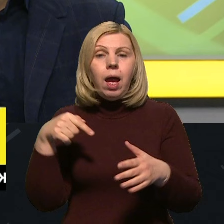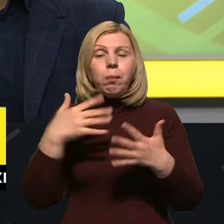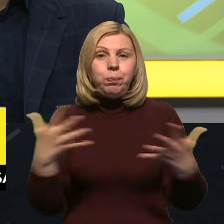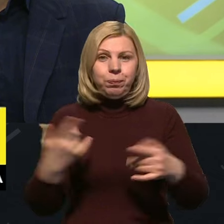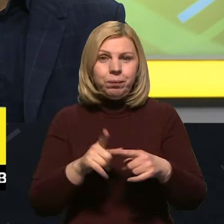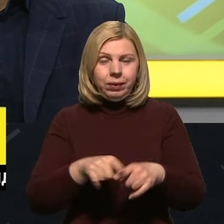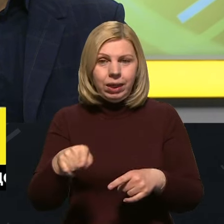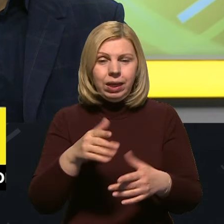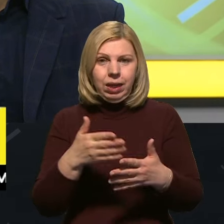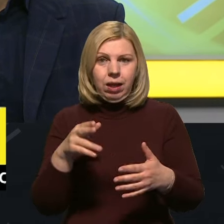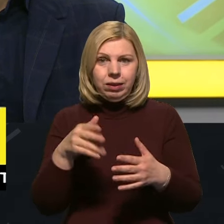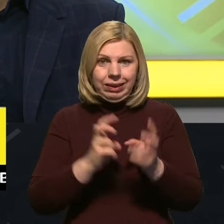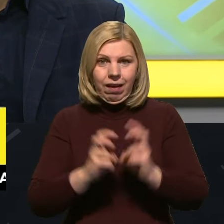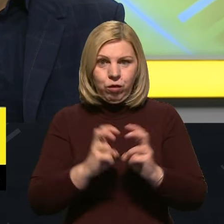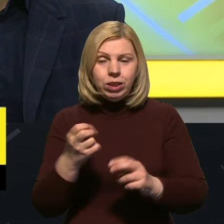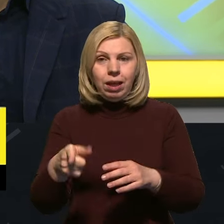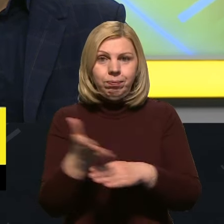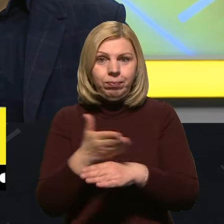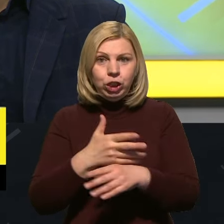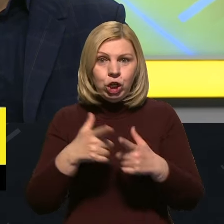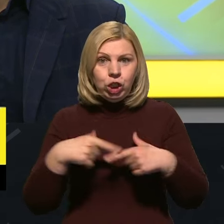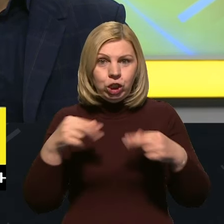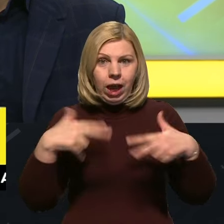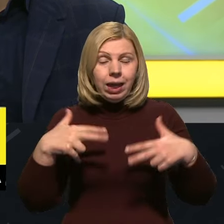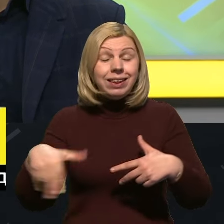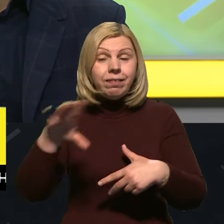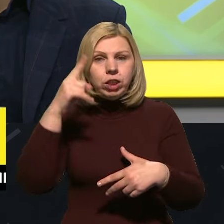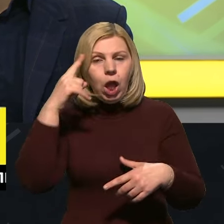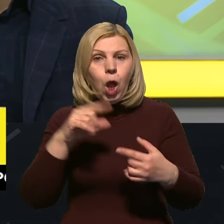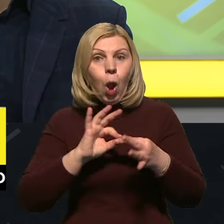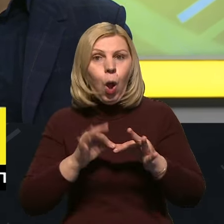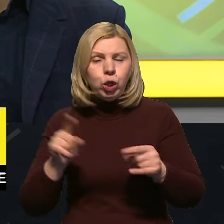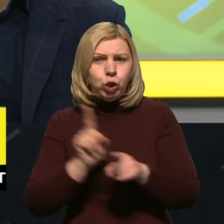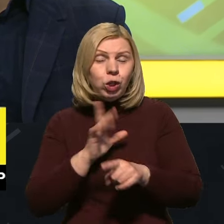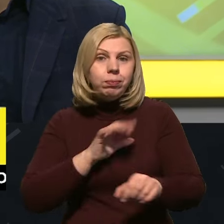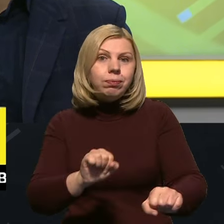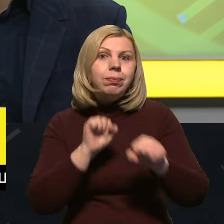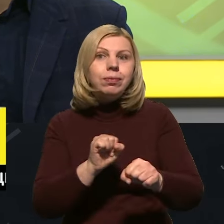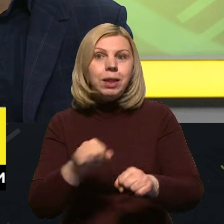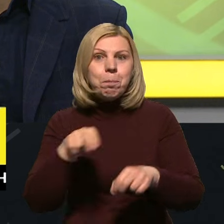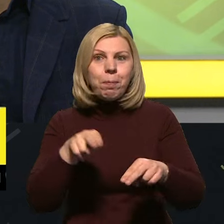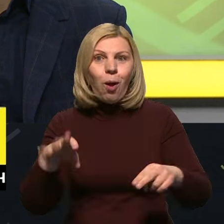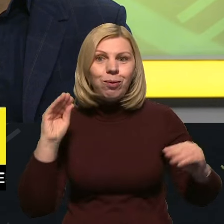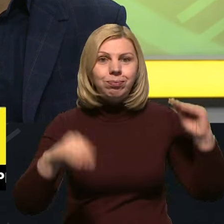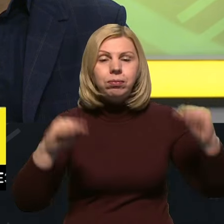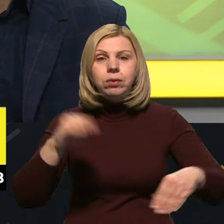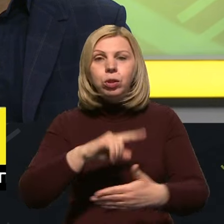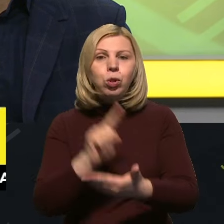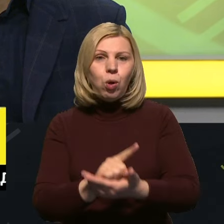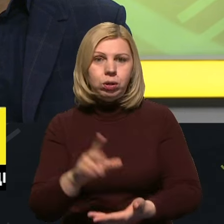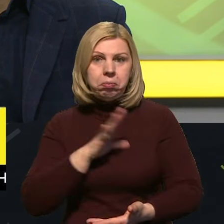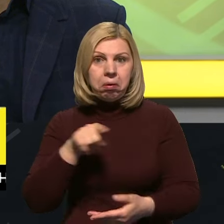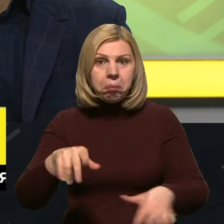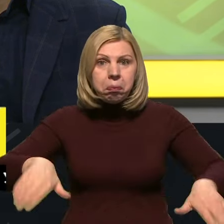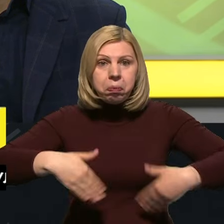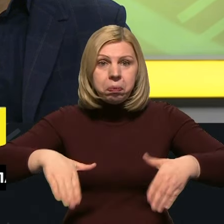комплекс Алабуга, де виробляються шахеди, за всією логікою мав бути прикрити засобами протиповітряної оборони. Їх там